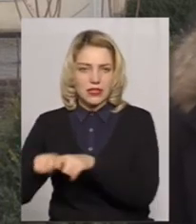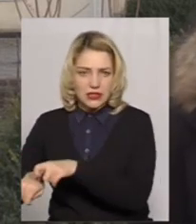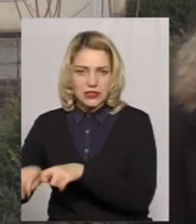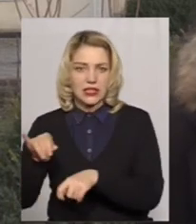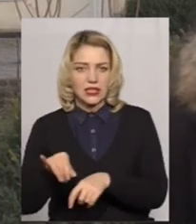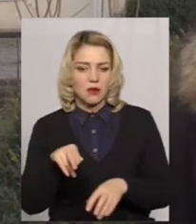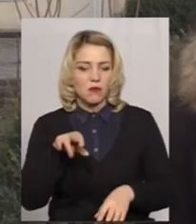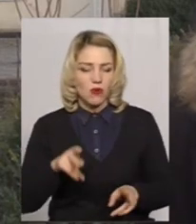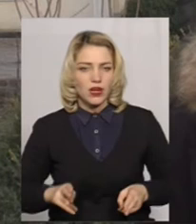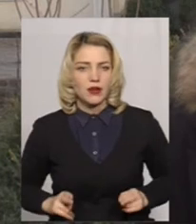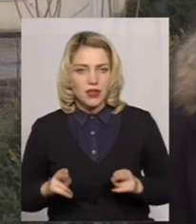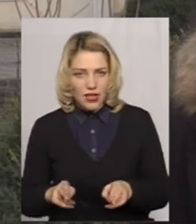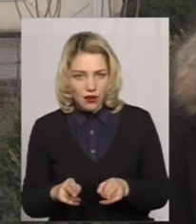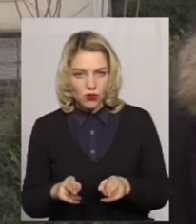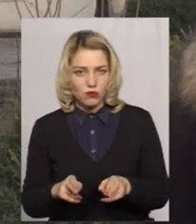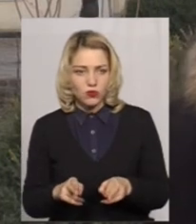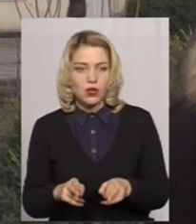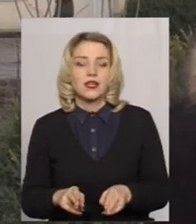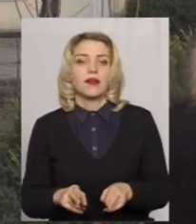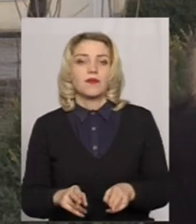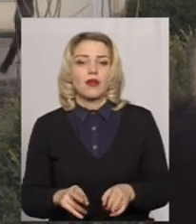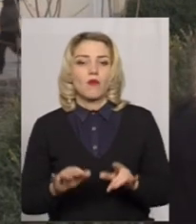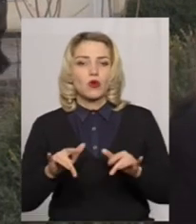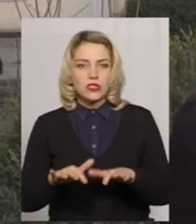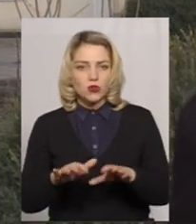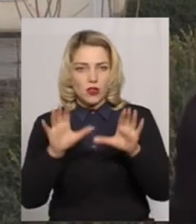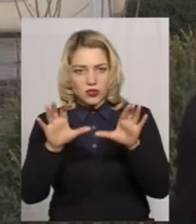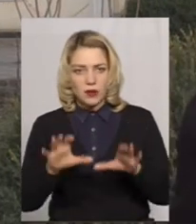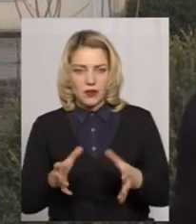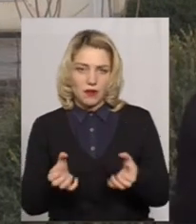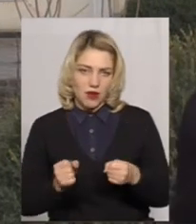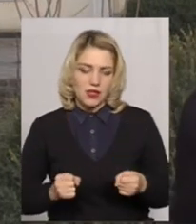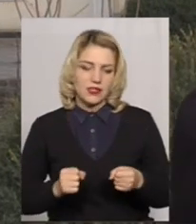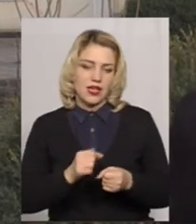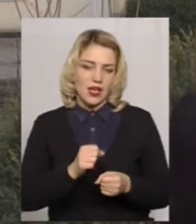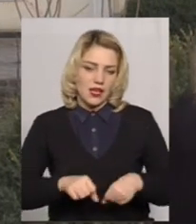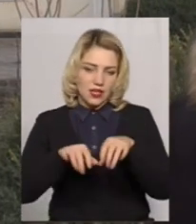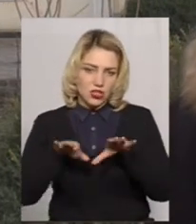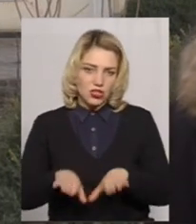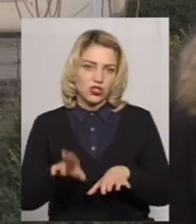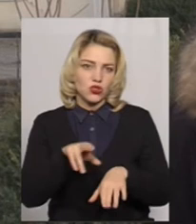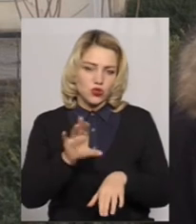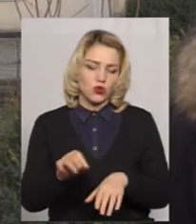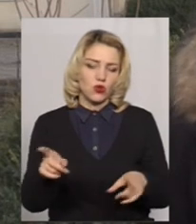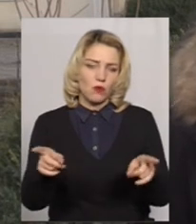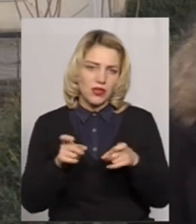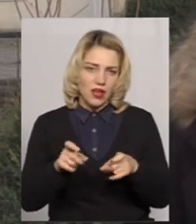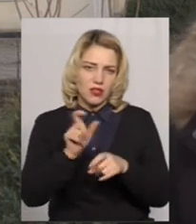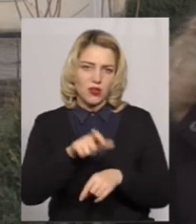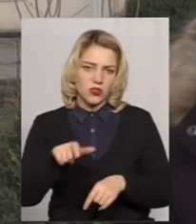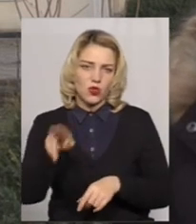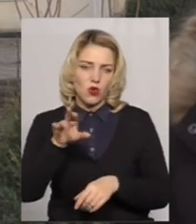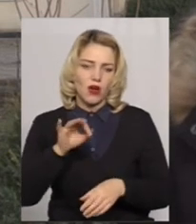по кримінальному процесуальному законодавству приймається відповідне рішення щодо притягнення осіб до кримінальної